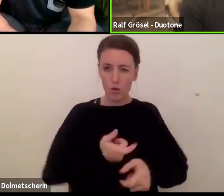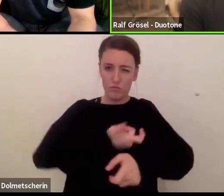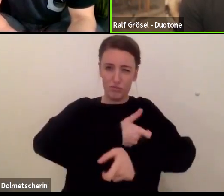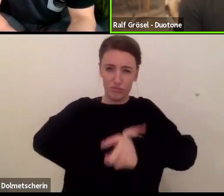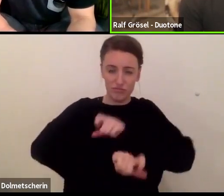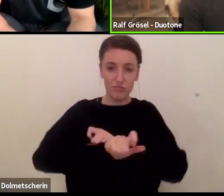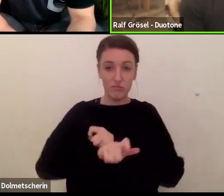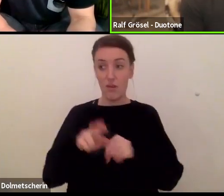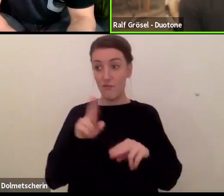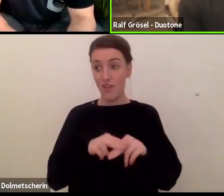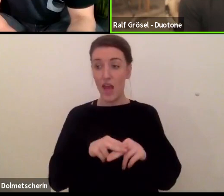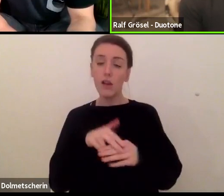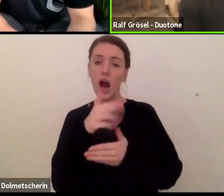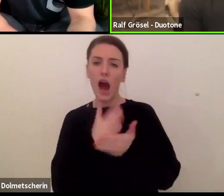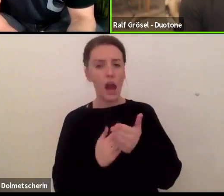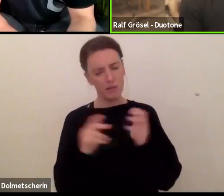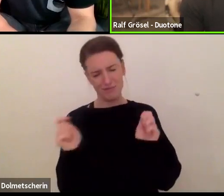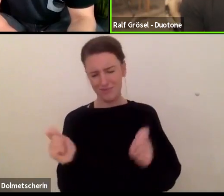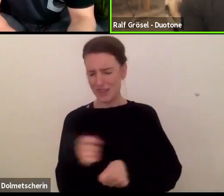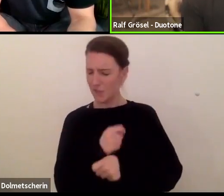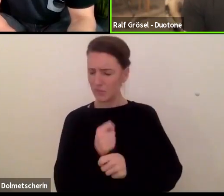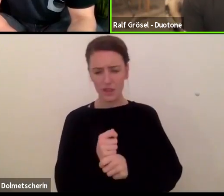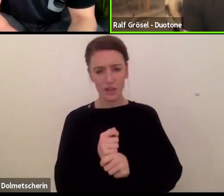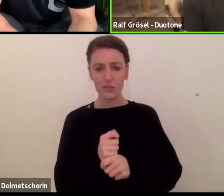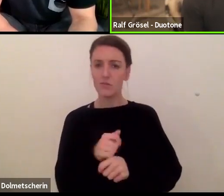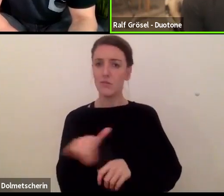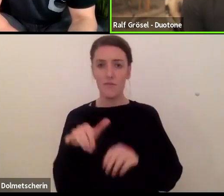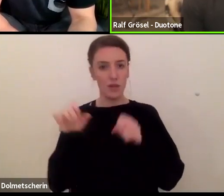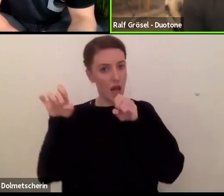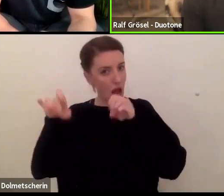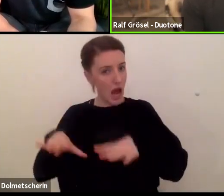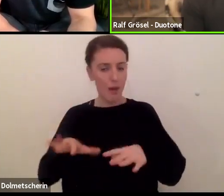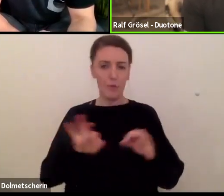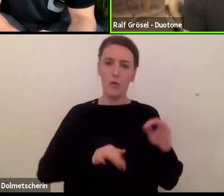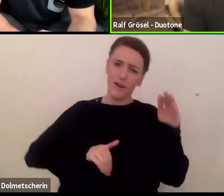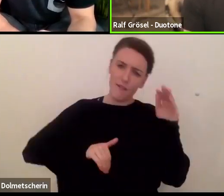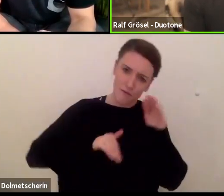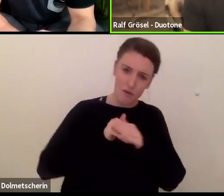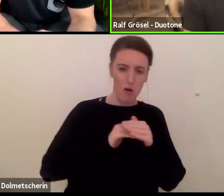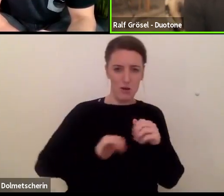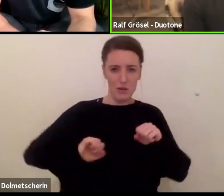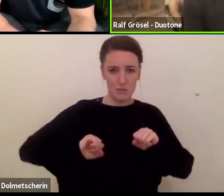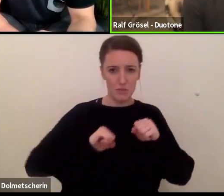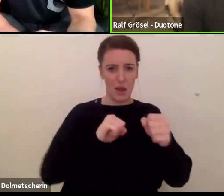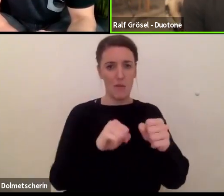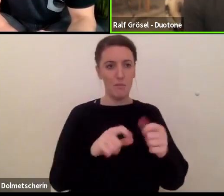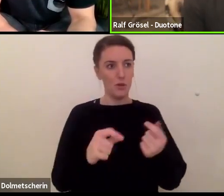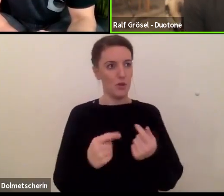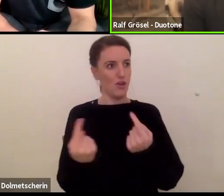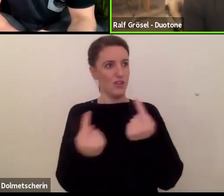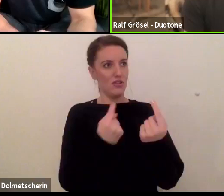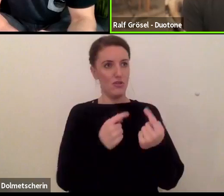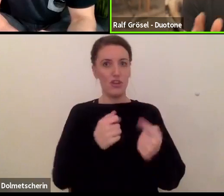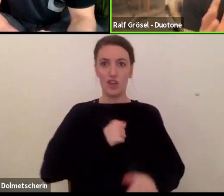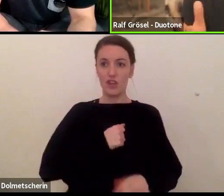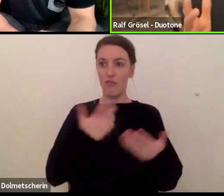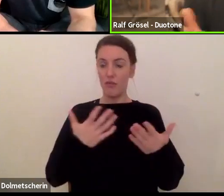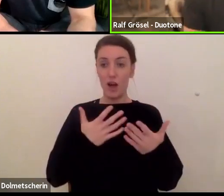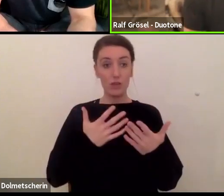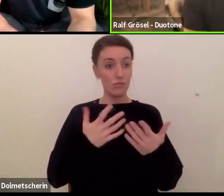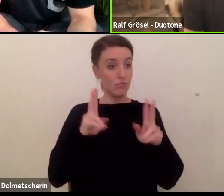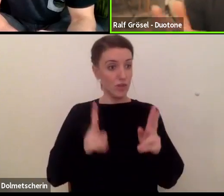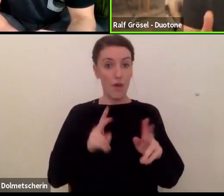einfach mir Wege überlegt habe oder ich halt einfach in der Lage bin, unterschiedliche Sachen gleichzeitig zu machen oder zumindest